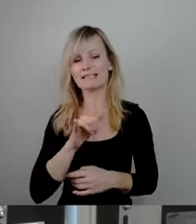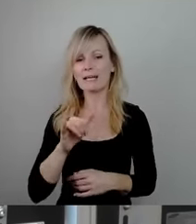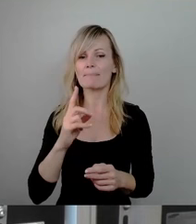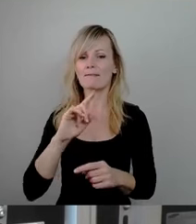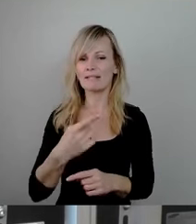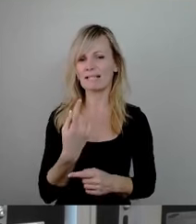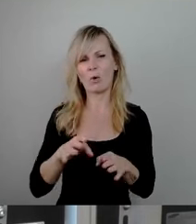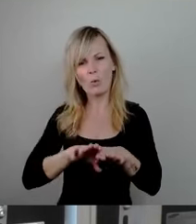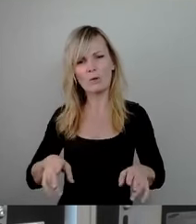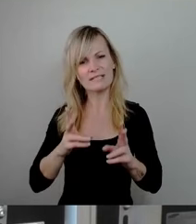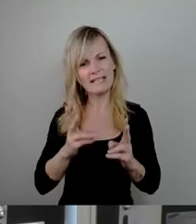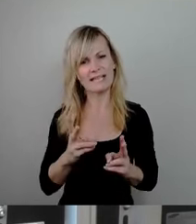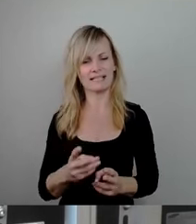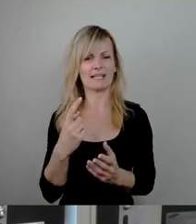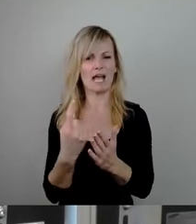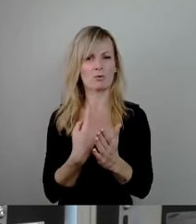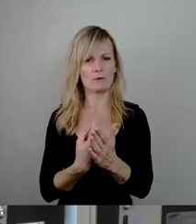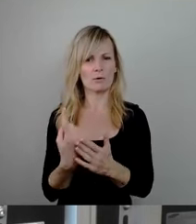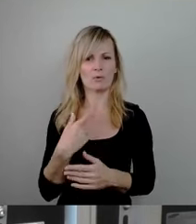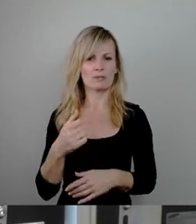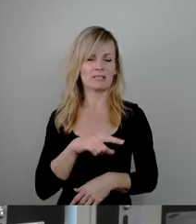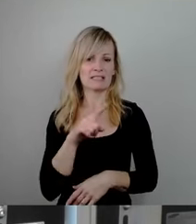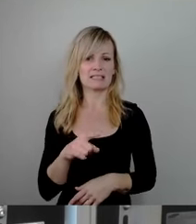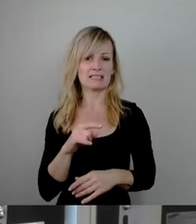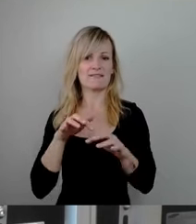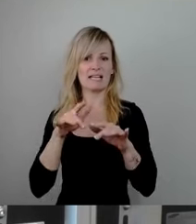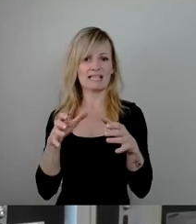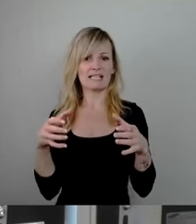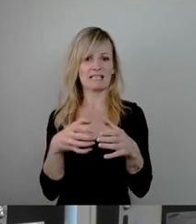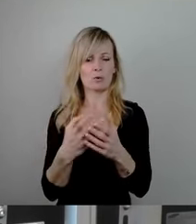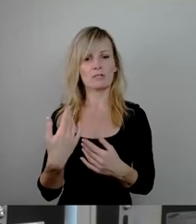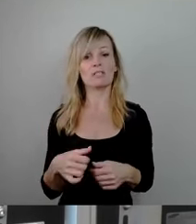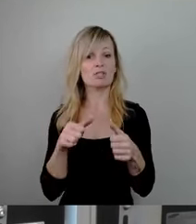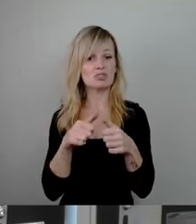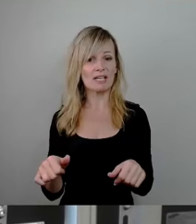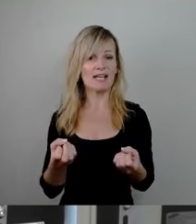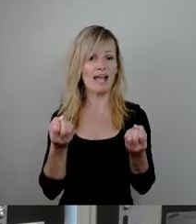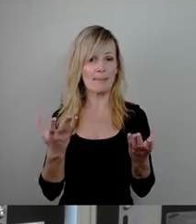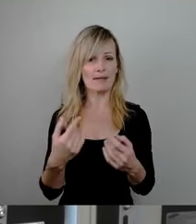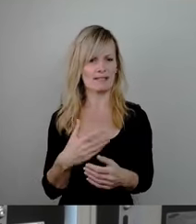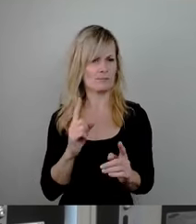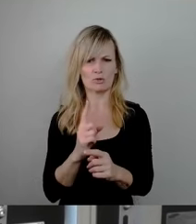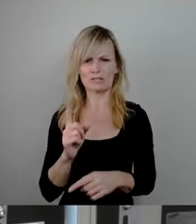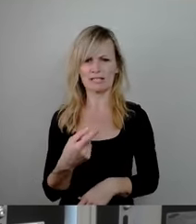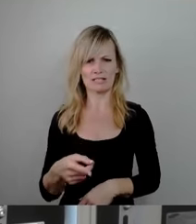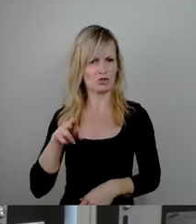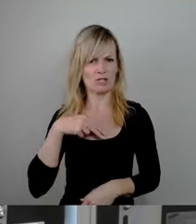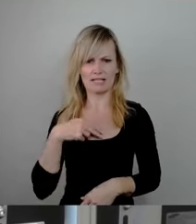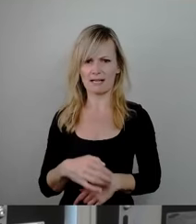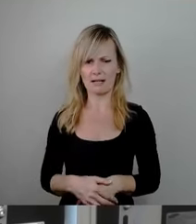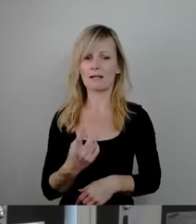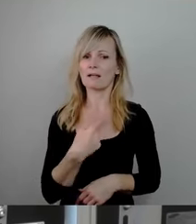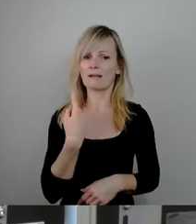Herausforderungen der Zivilisation. Shit happens. Das muss doch kein Schicksal sein. Verstecken wir doch endlich nicht mehr